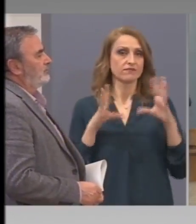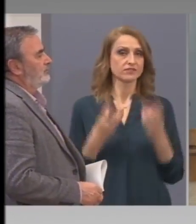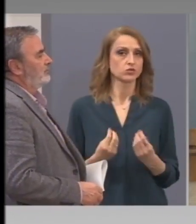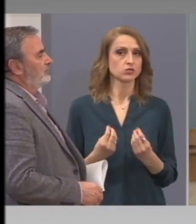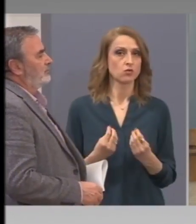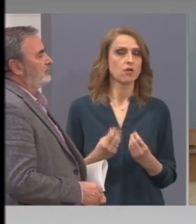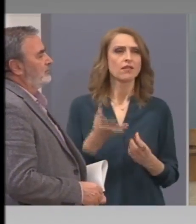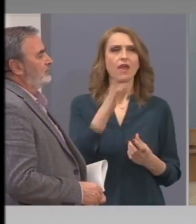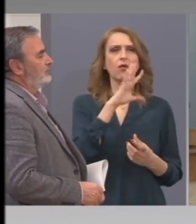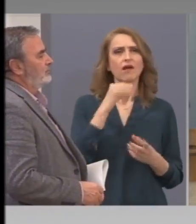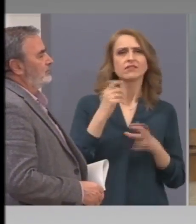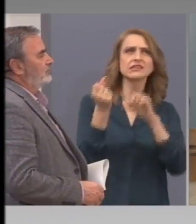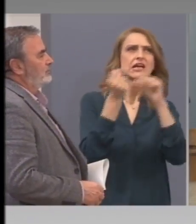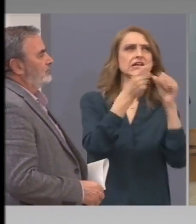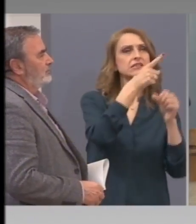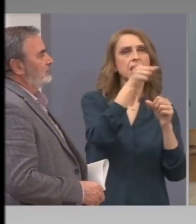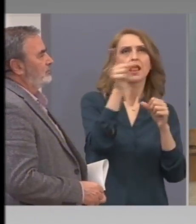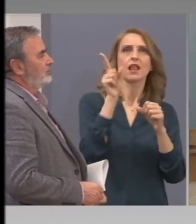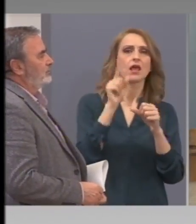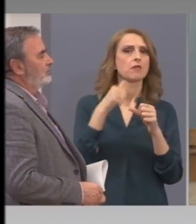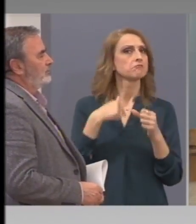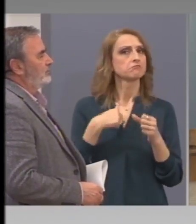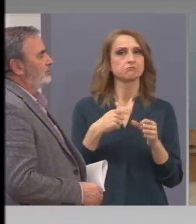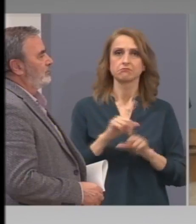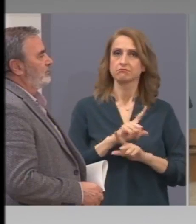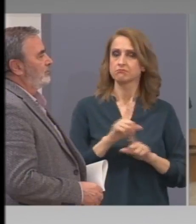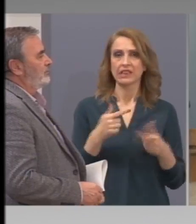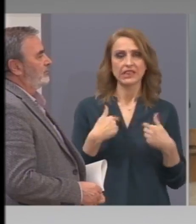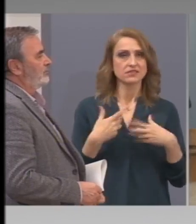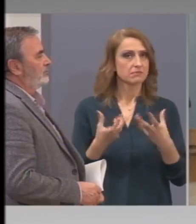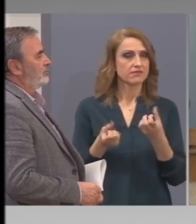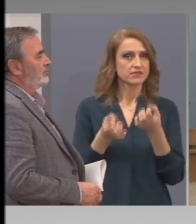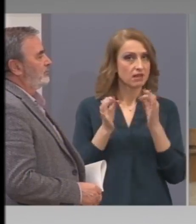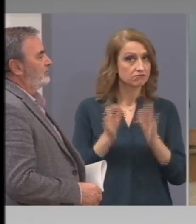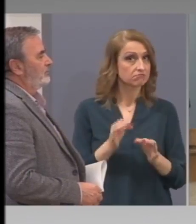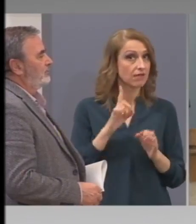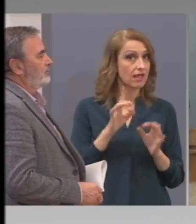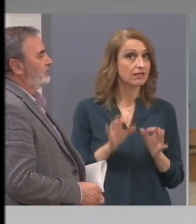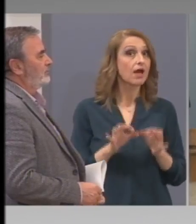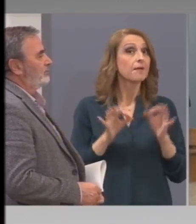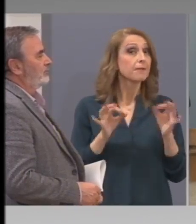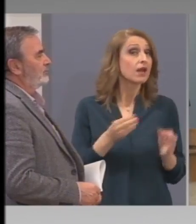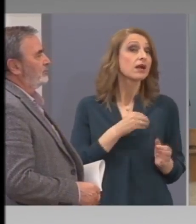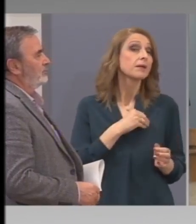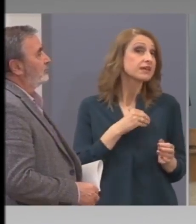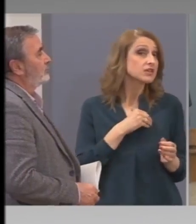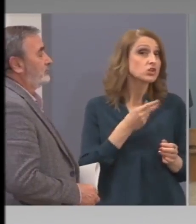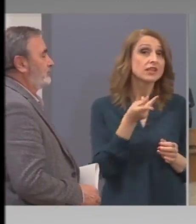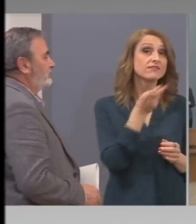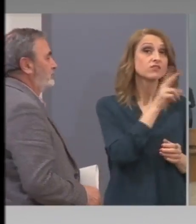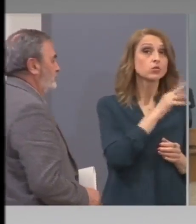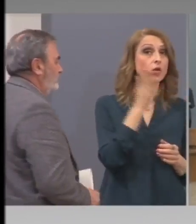закъснели мерки. А кой е взел друг мерка? Една мерка ми кажете в друга държава